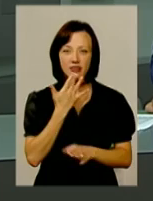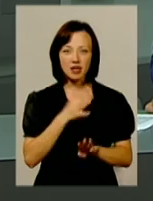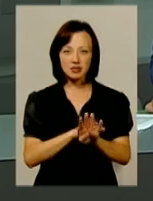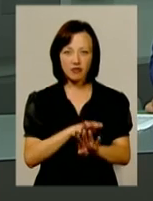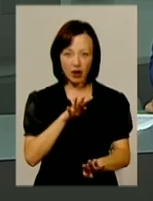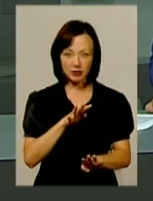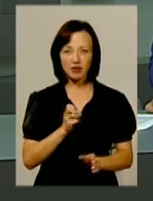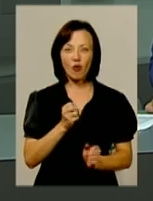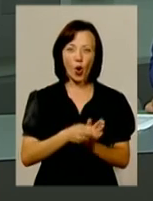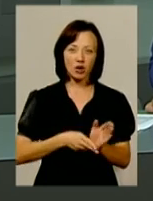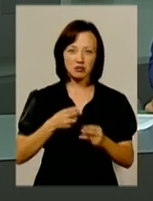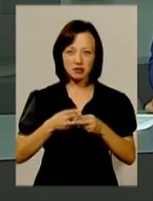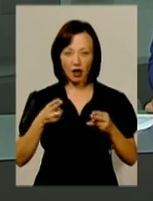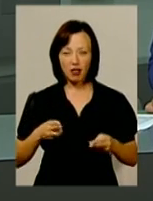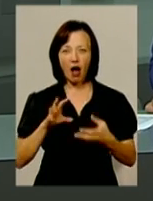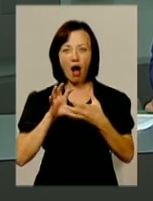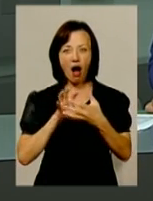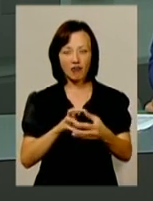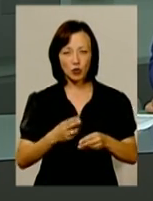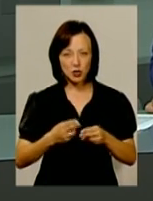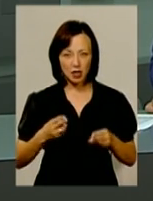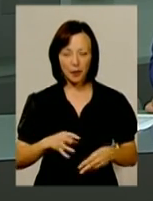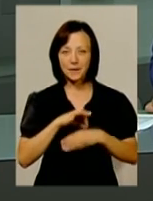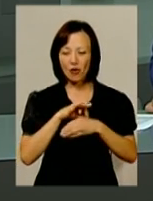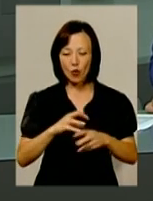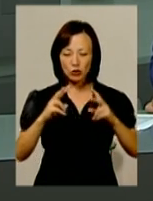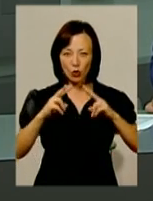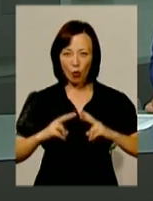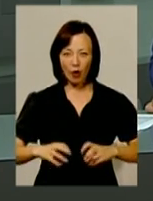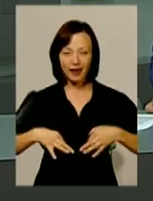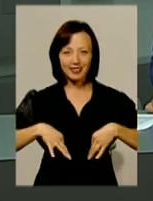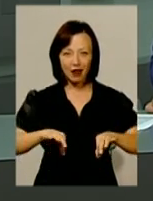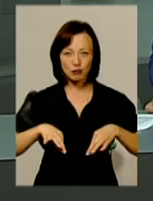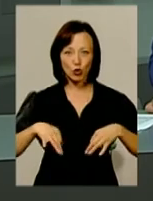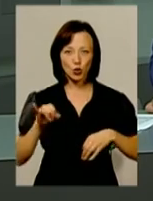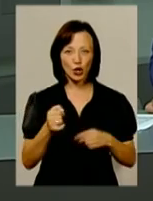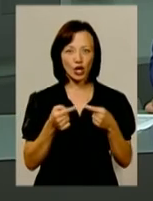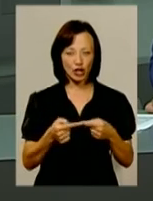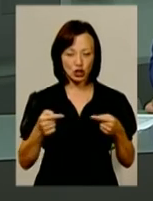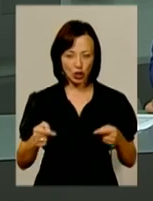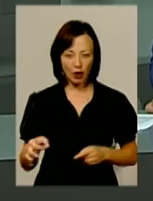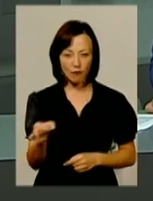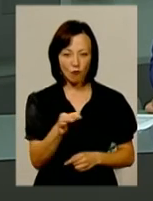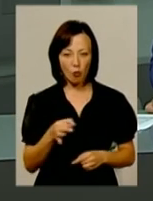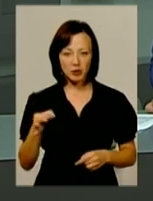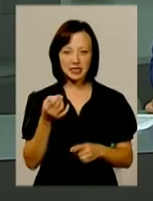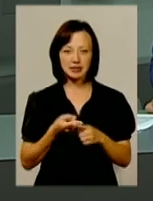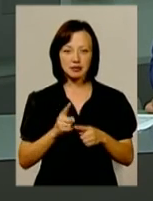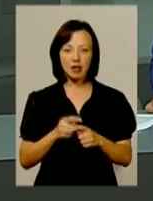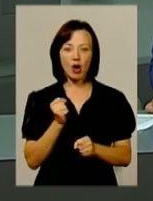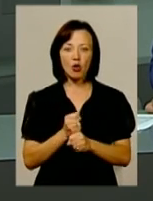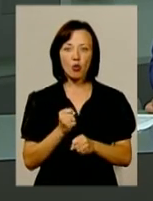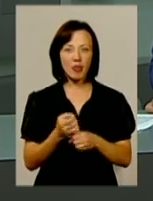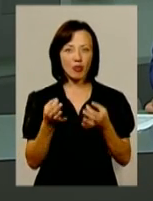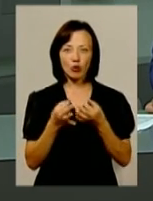блокпостах, залізничних вокзалах та автостанціях проводить огляд транспорту та речей. В області це роблять для того, аби не